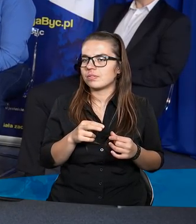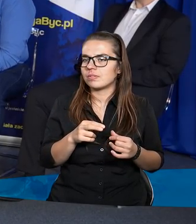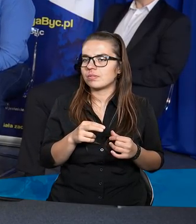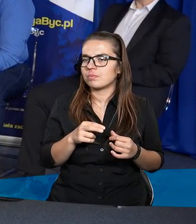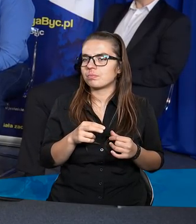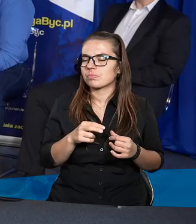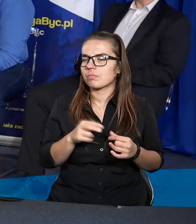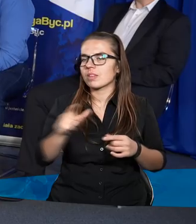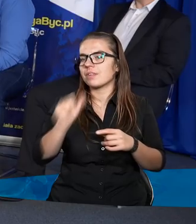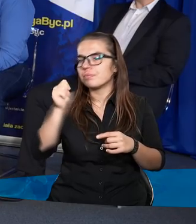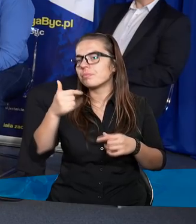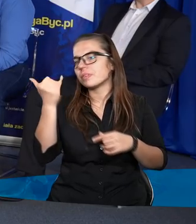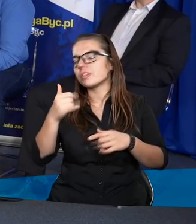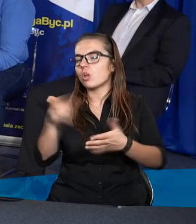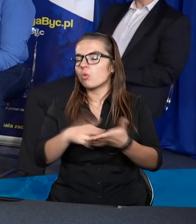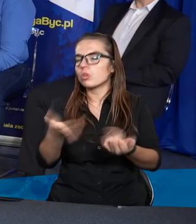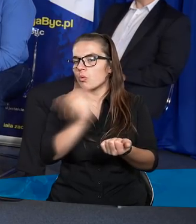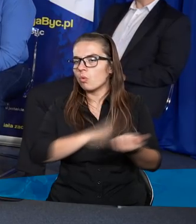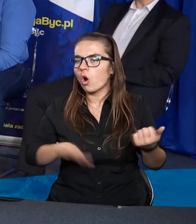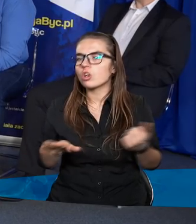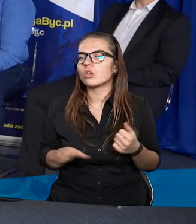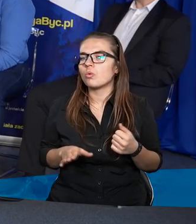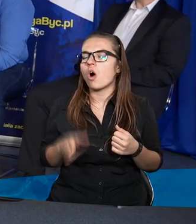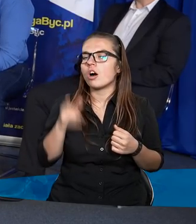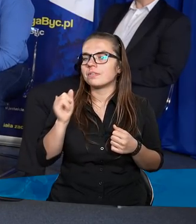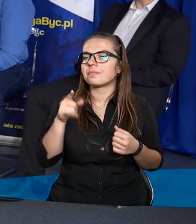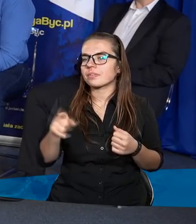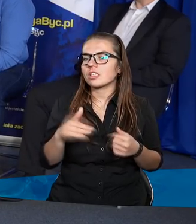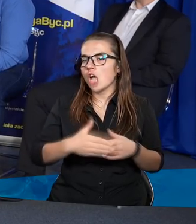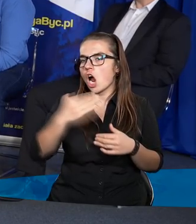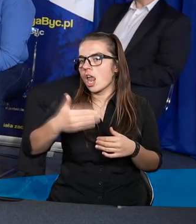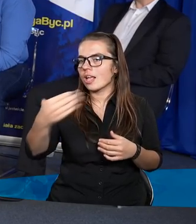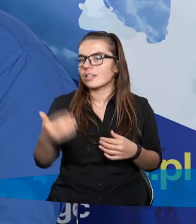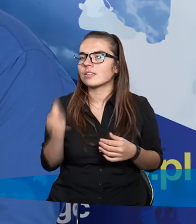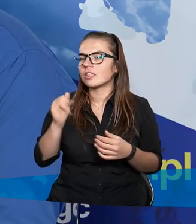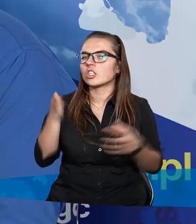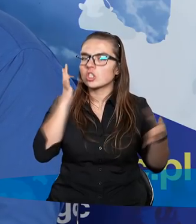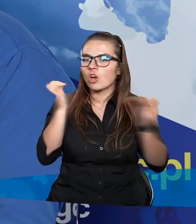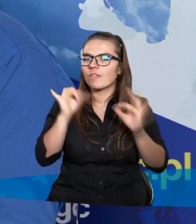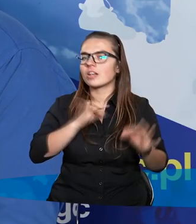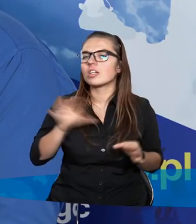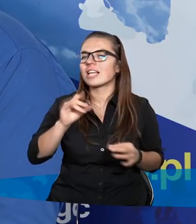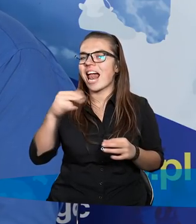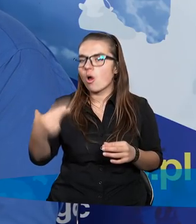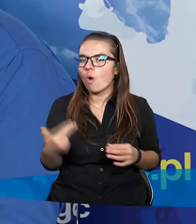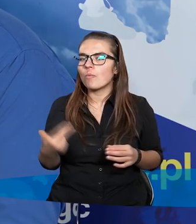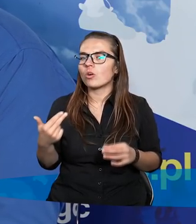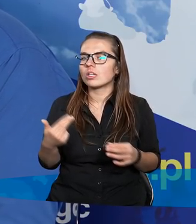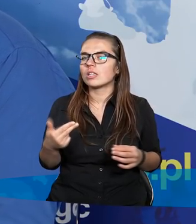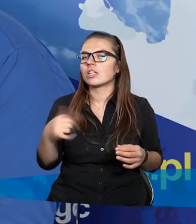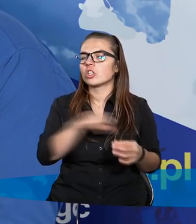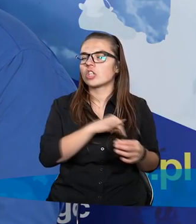wtedy, kiedy tam pierwsze dziecko z Batrzeby się urodziło. Salomon był kolejny. I nagle dowiadujemy się, że Salomon